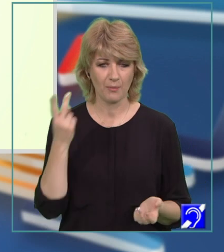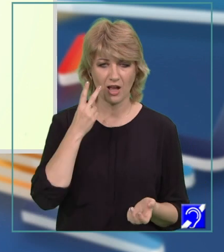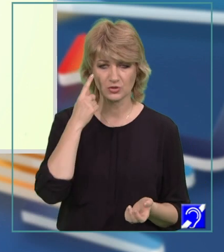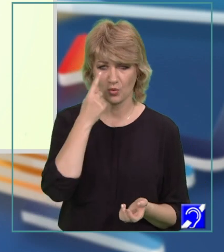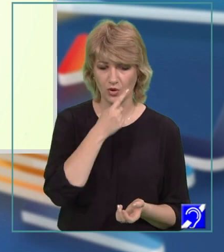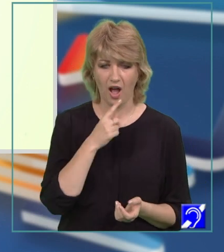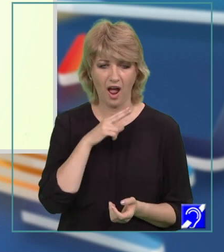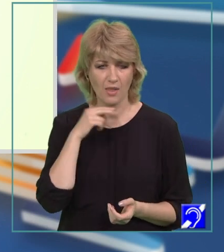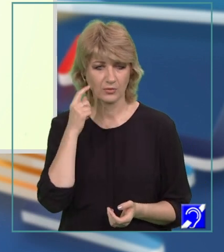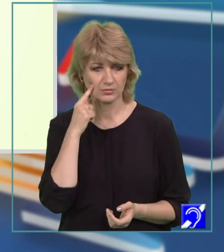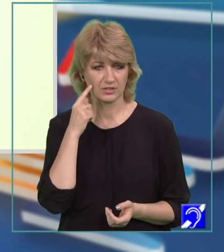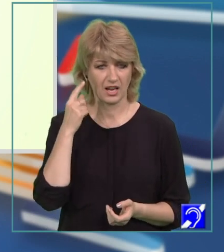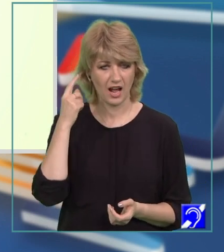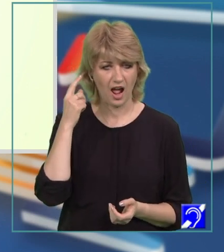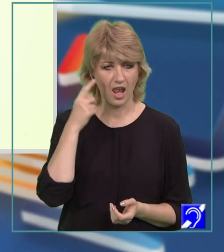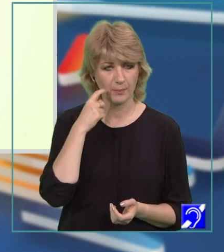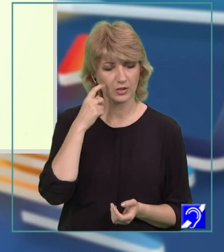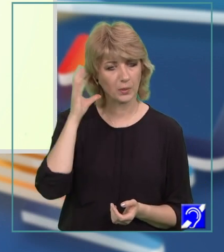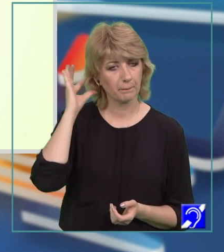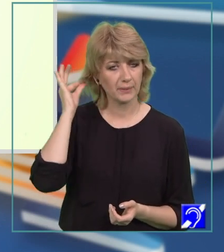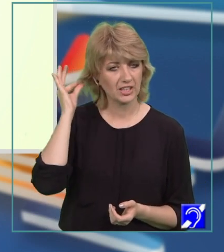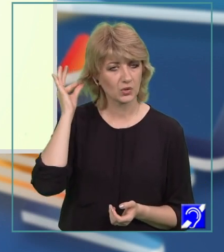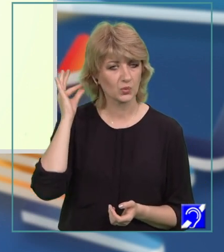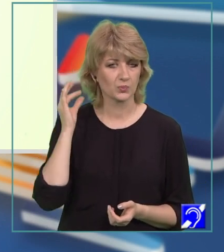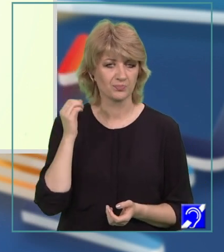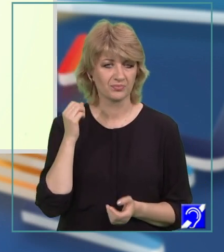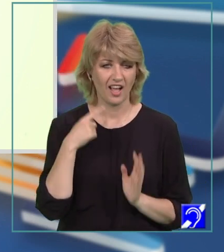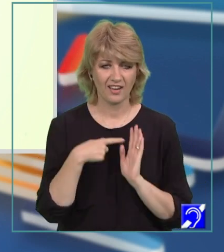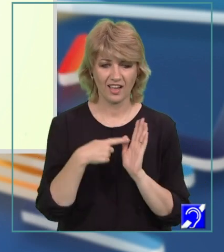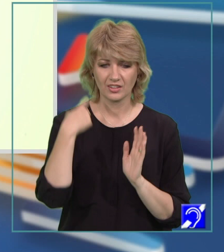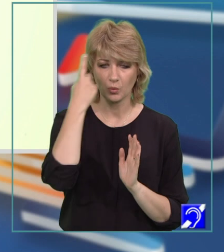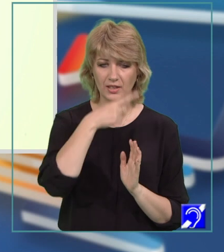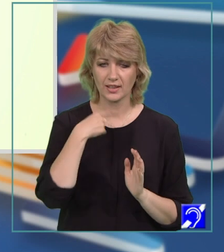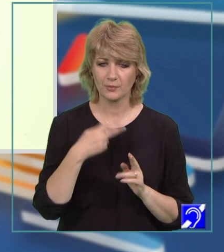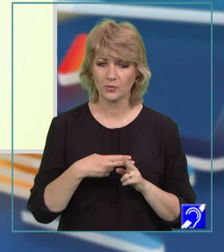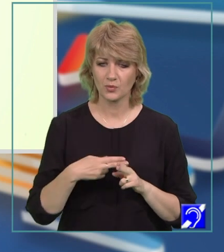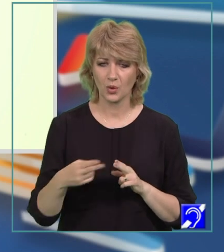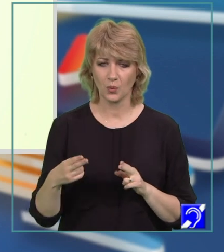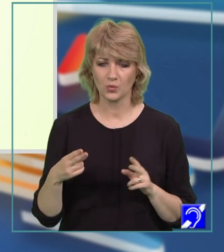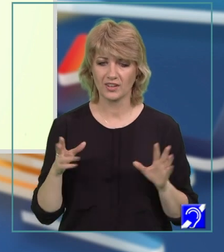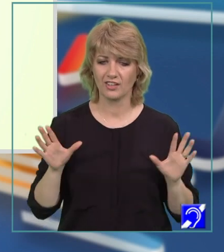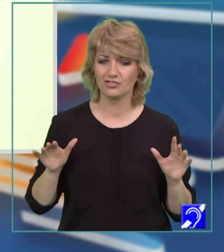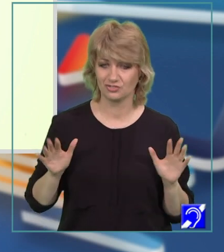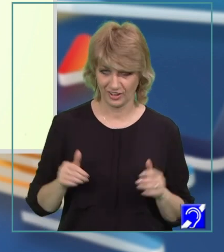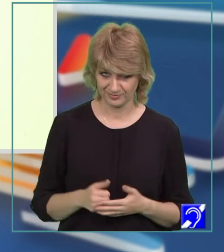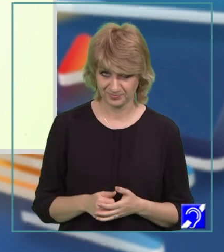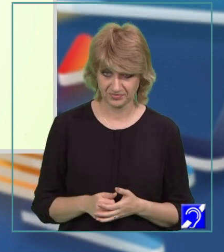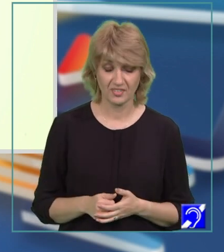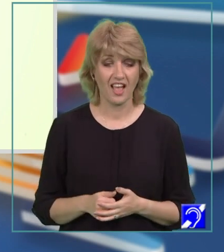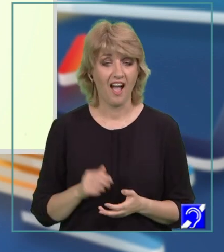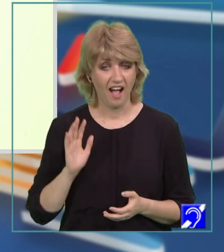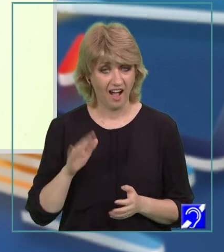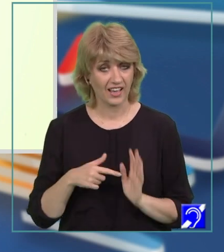albul obrajilor, galbenul părului, schițează un chip pur, cu trăsături îngerești. Deci, noi am